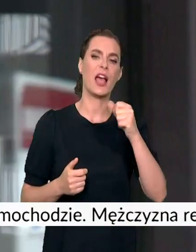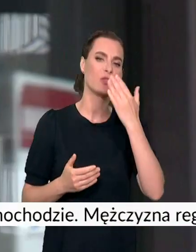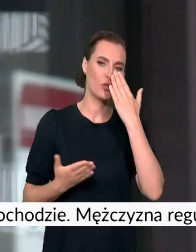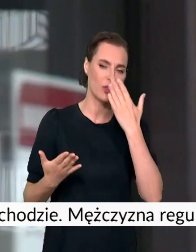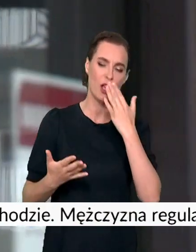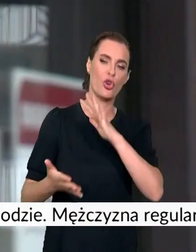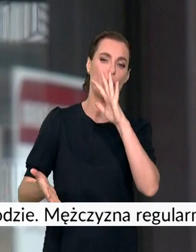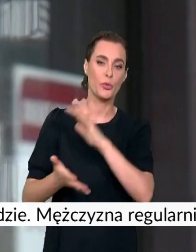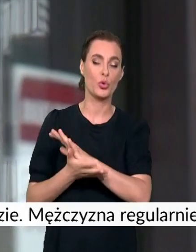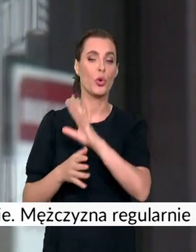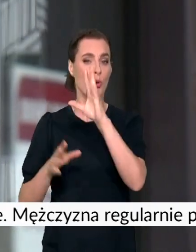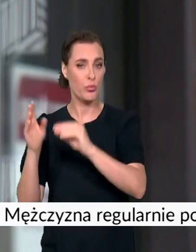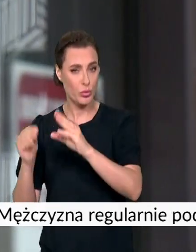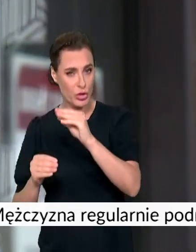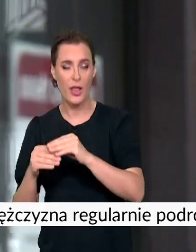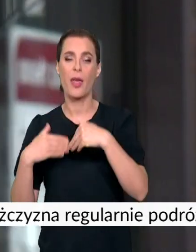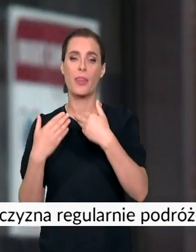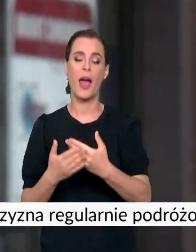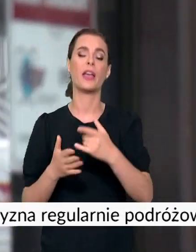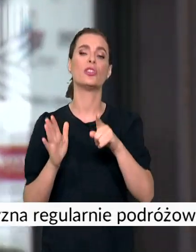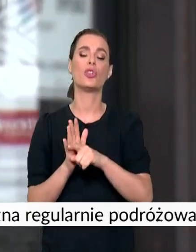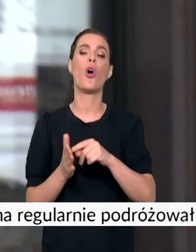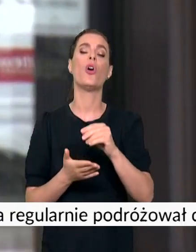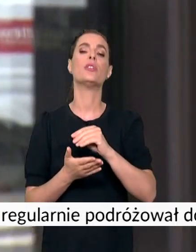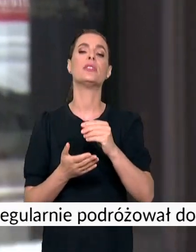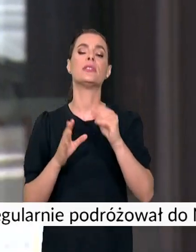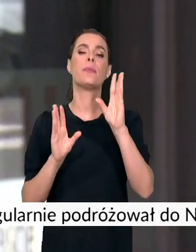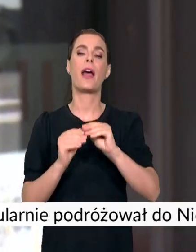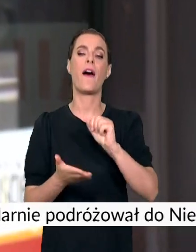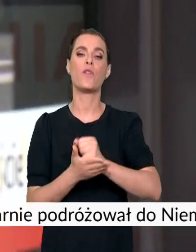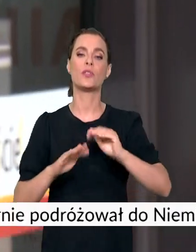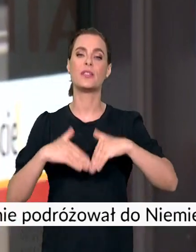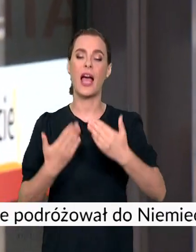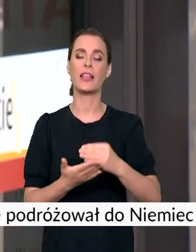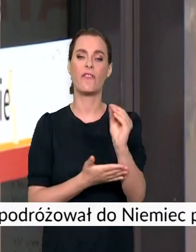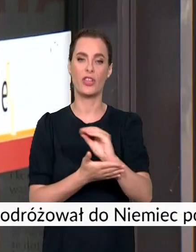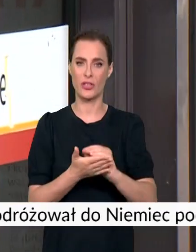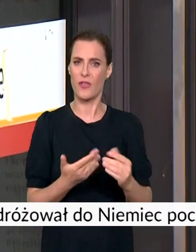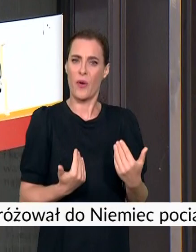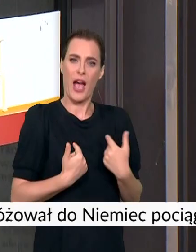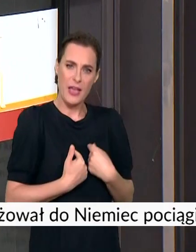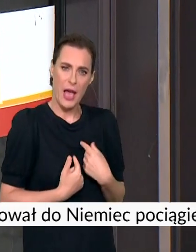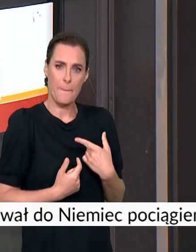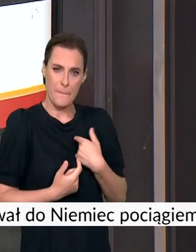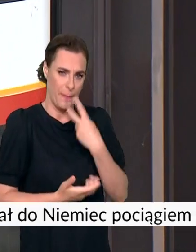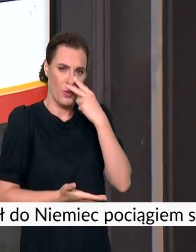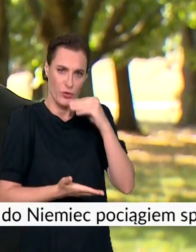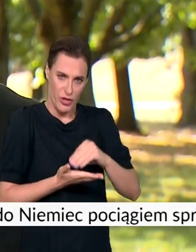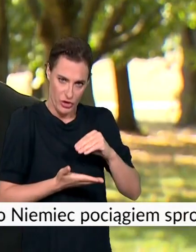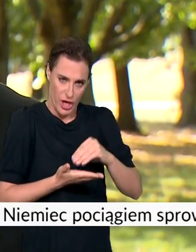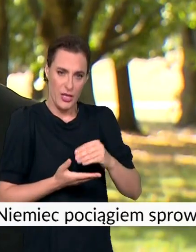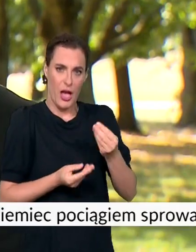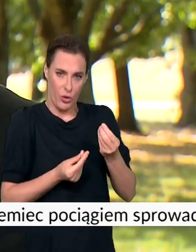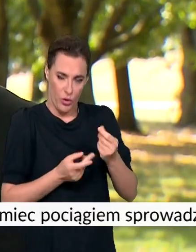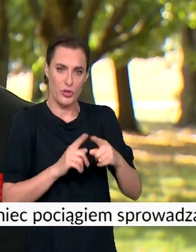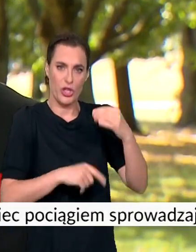opiniuje budżet i rozpatruje sprawozdania finansowe samorządu. Jestem osobą z wykształceniem ekonomicznym po szkole głównej handlowej.